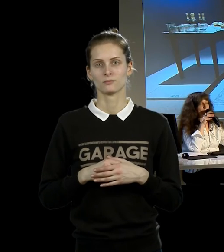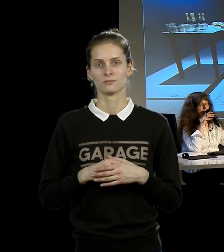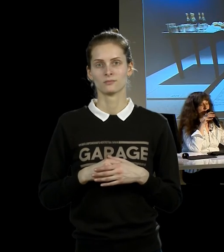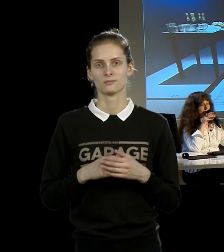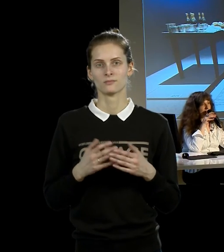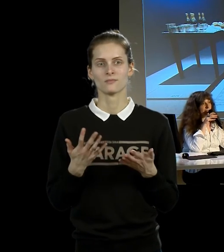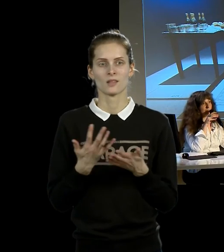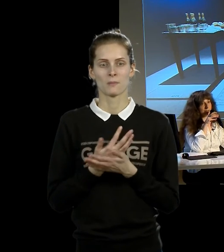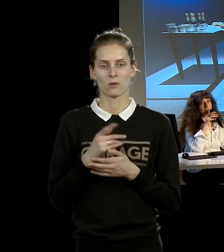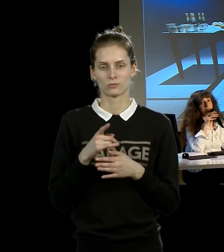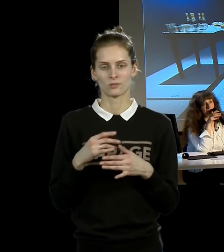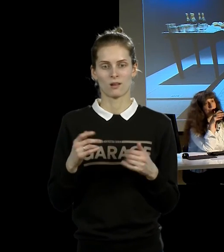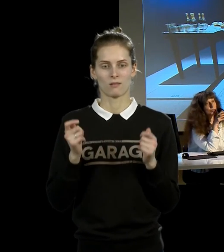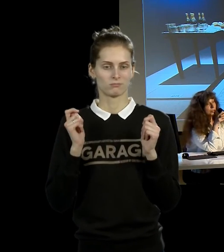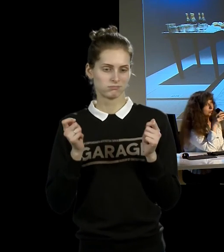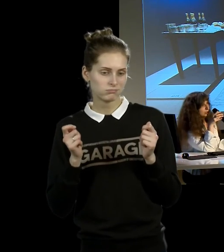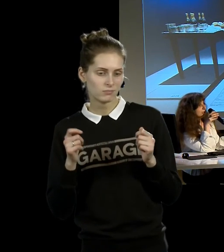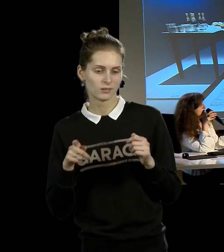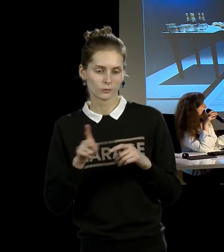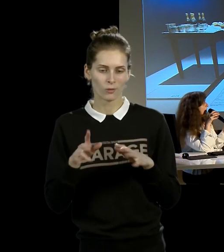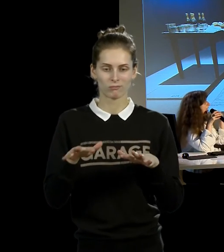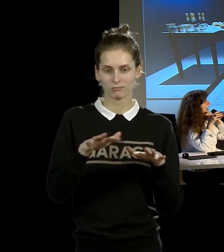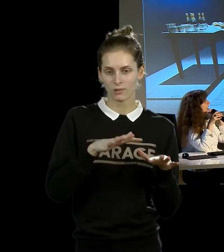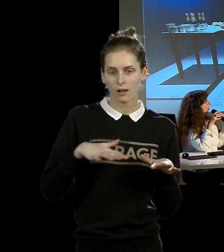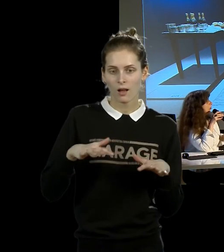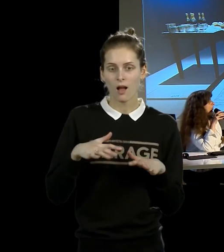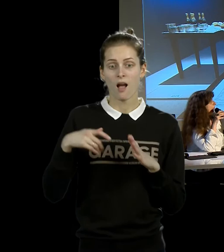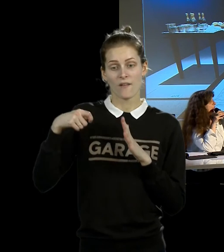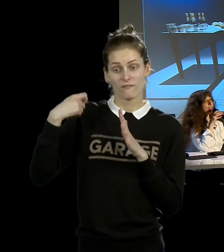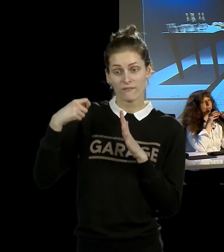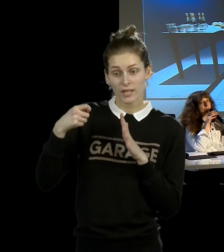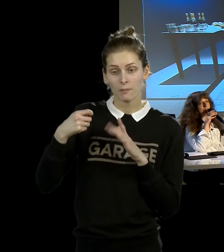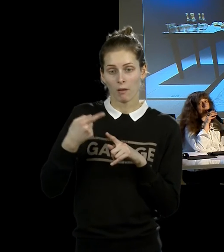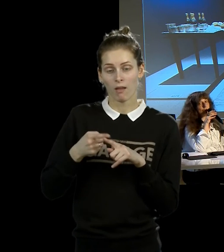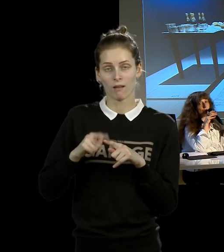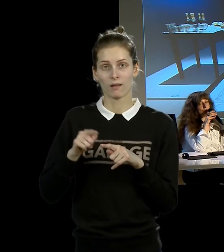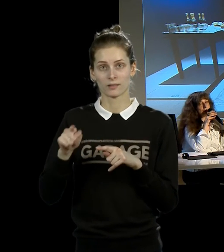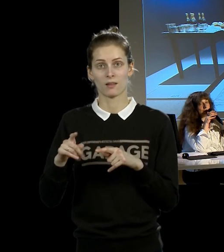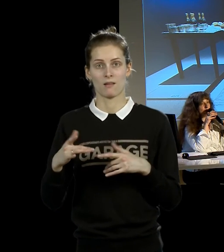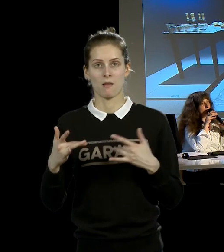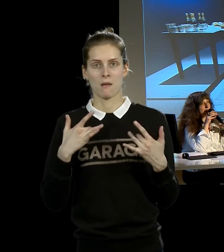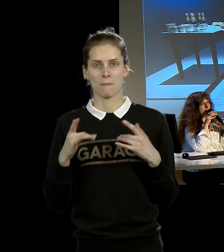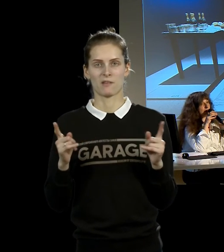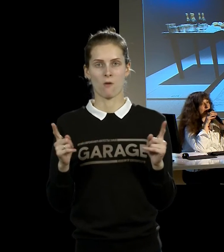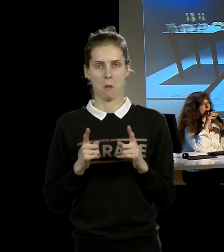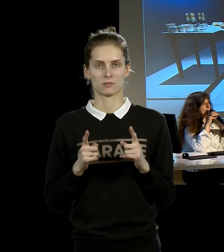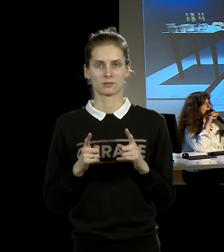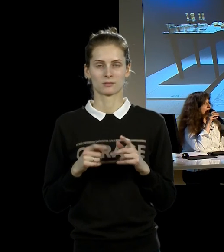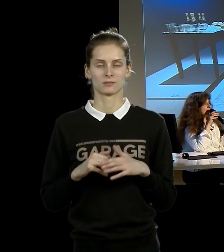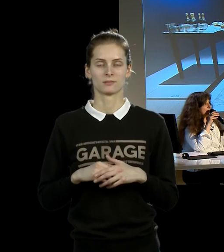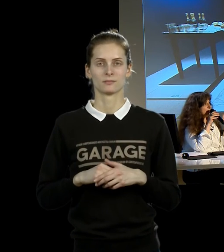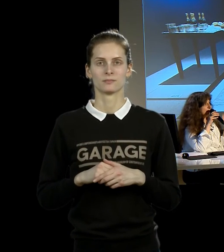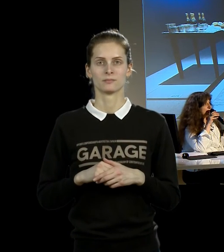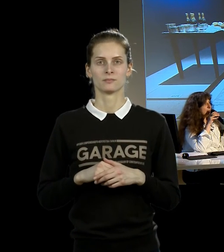хозяевами стала видео. Очень важная история, что до этого, до этой акции,